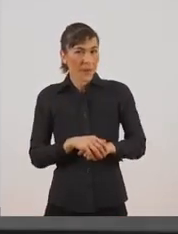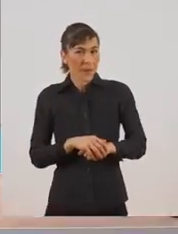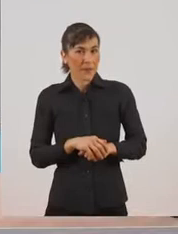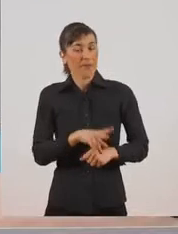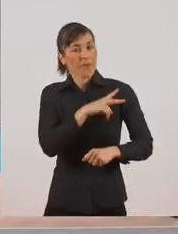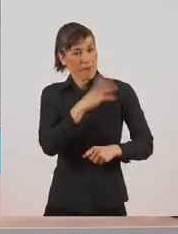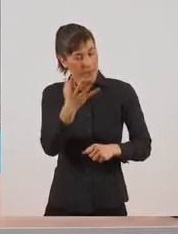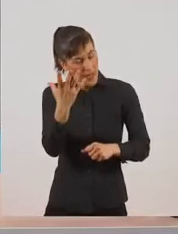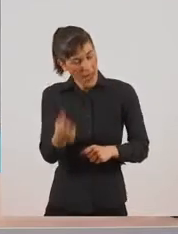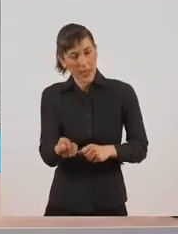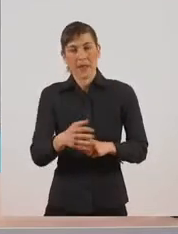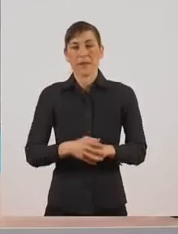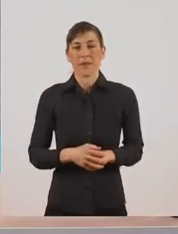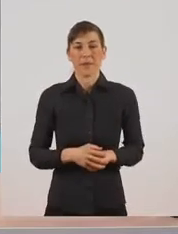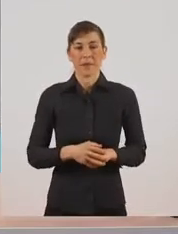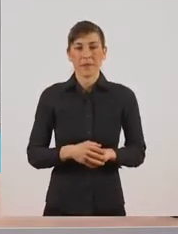σπονδυλωτό.